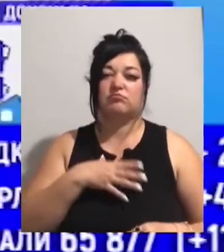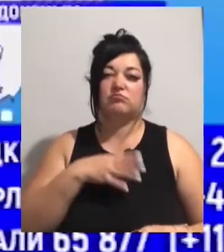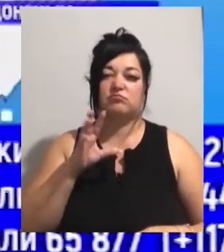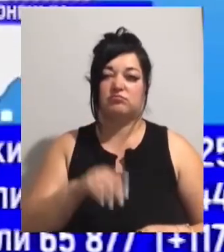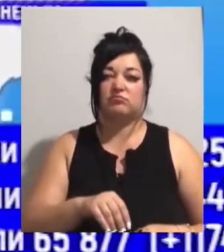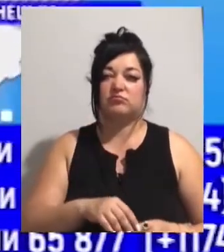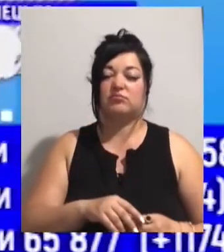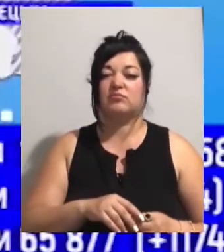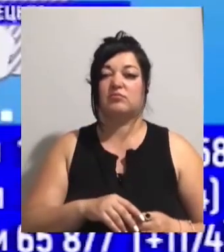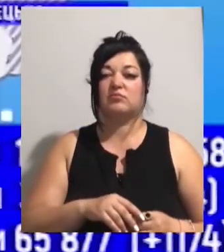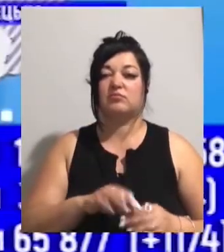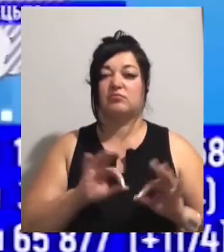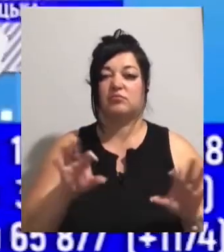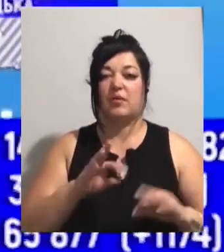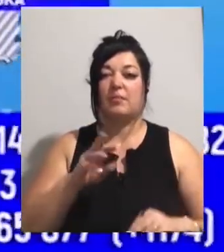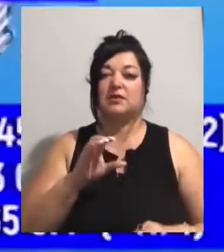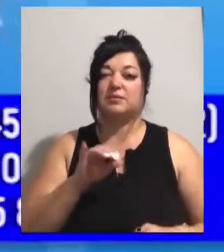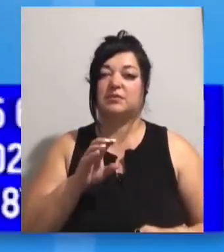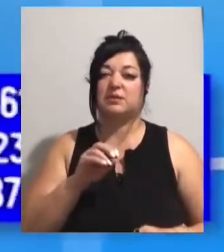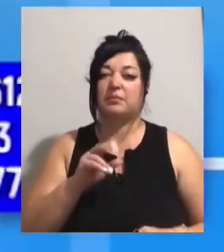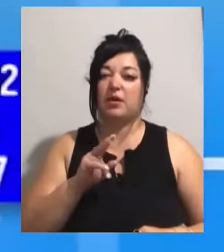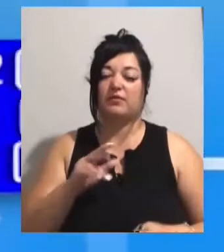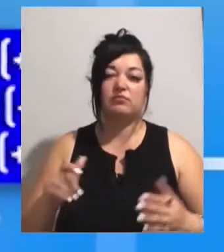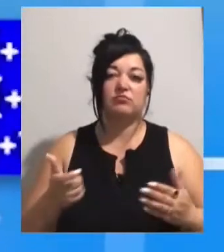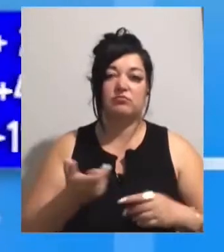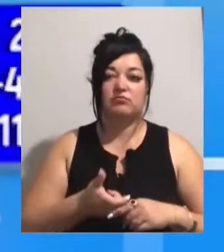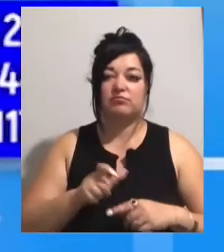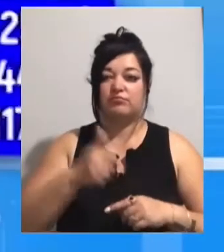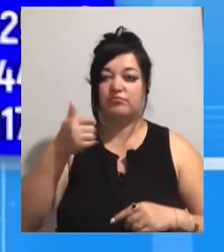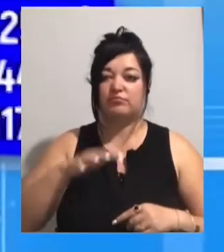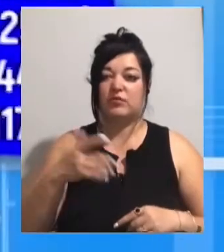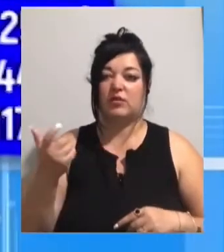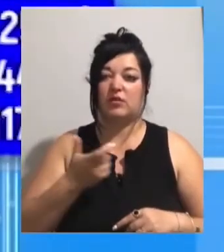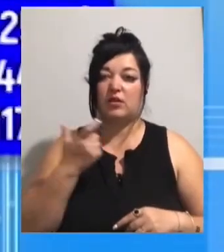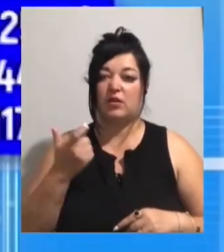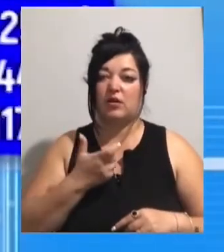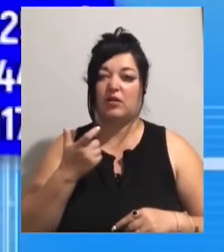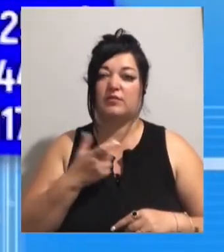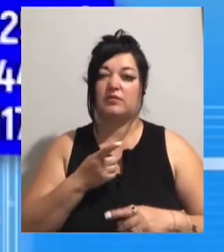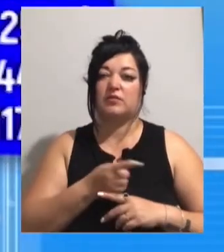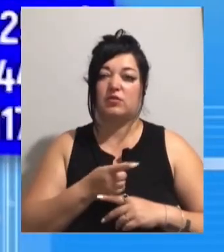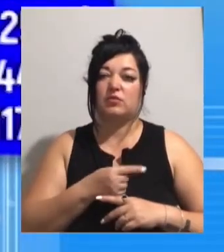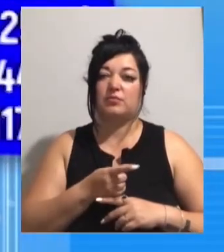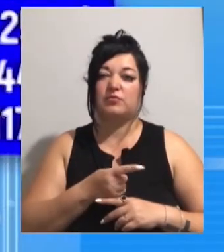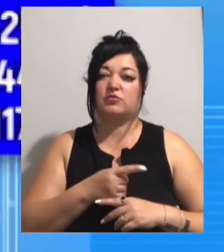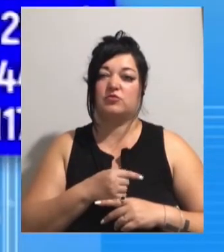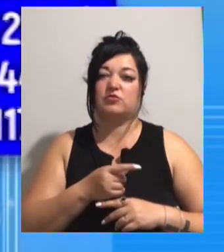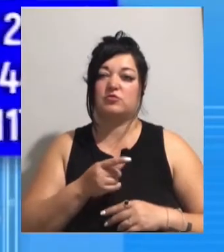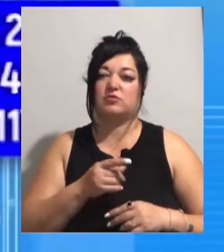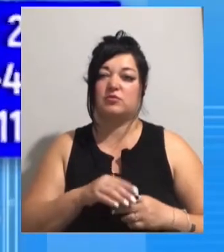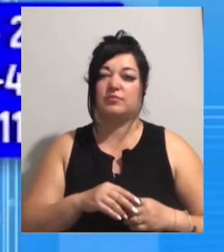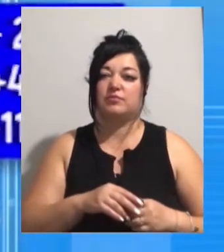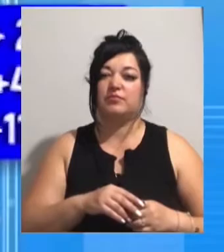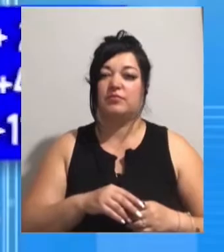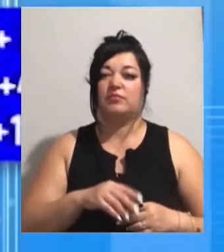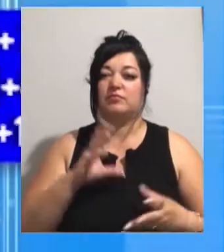охорони здоров'я Максим Степанов. Найбільше нових інфікованих на Харківщині. Далі йде Київ та Тернопільщина. Загалом від початку пандемії на COVID